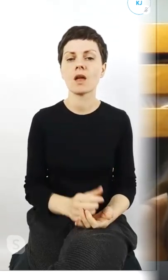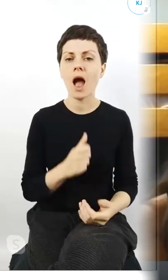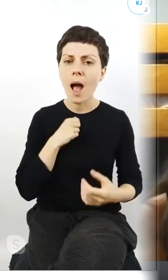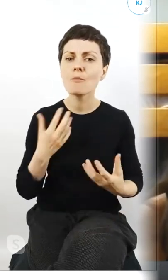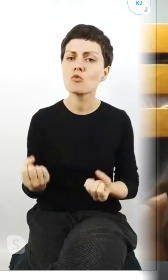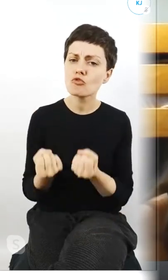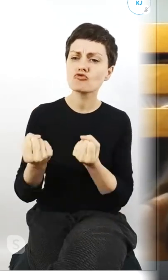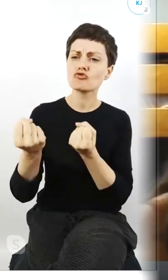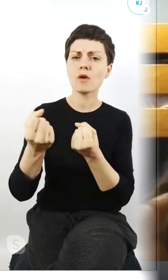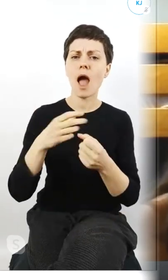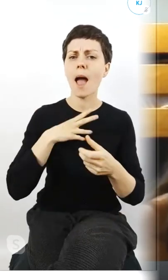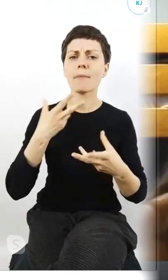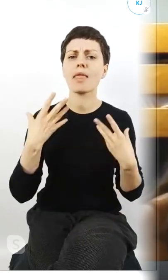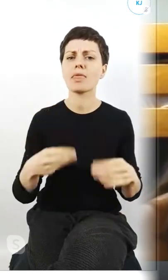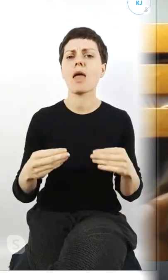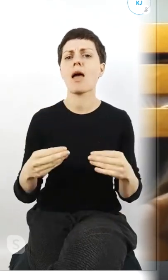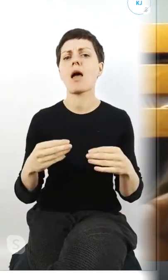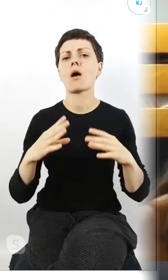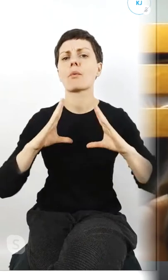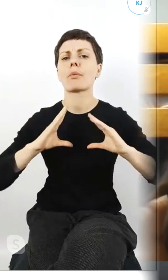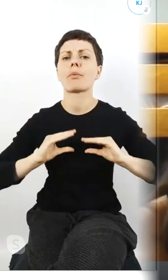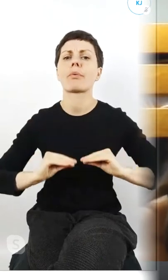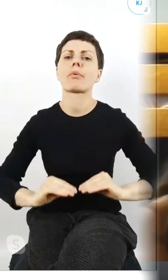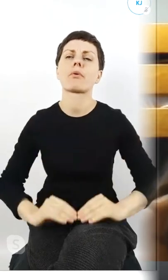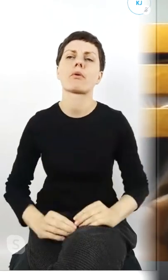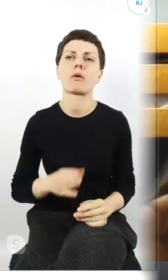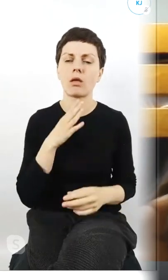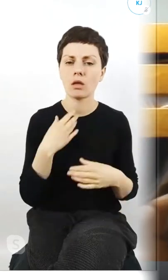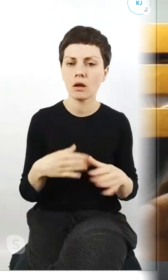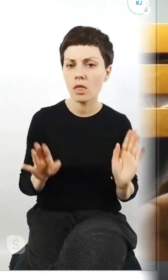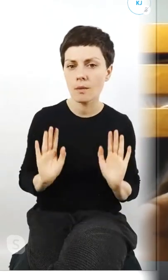się, żeby się właśnie nie wypalić aktywistycznie w tym czasie.